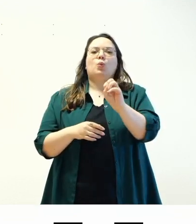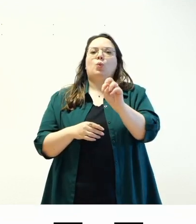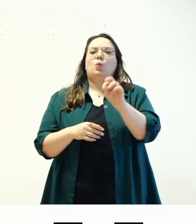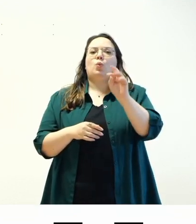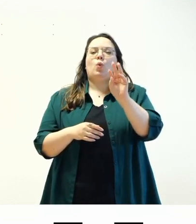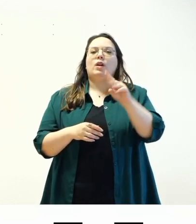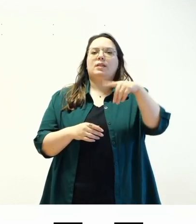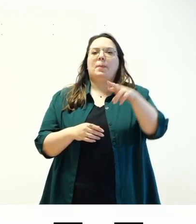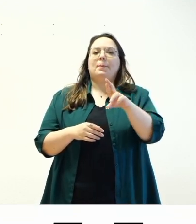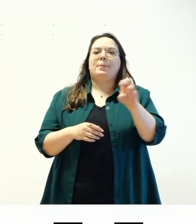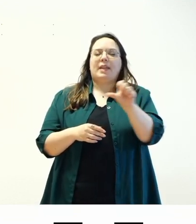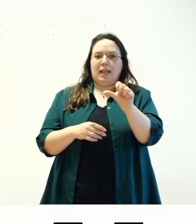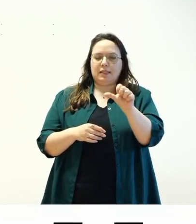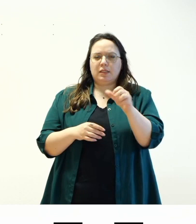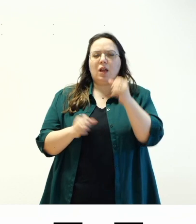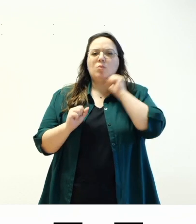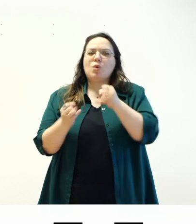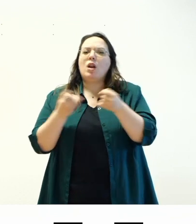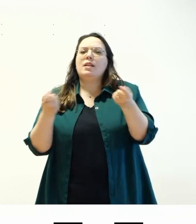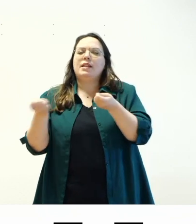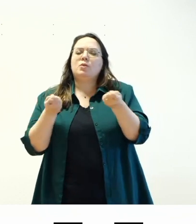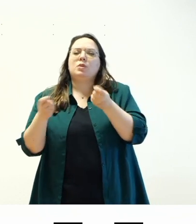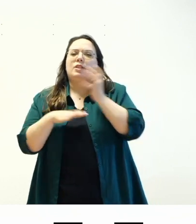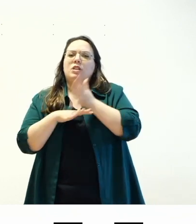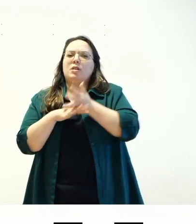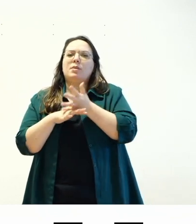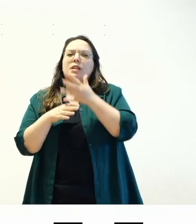wcag quindi le linee guida sull'accessibilità dei contenuti web